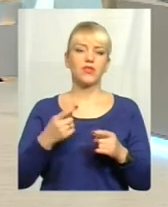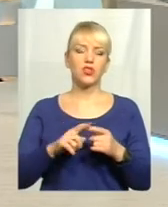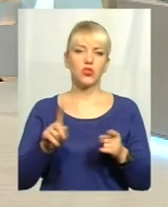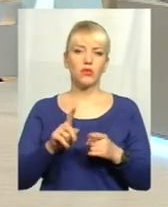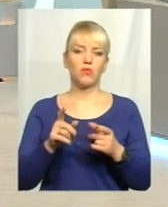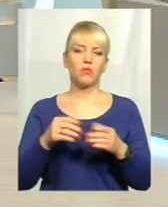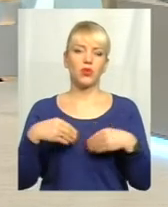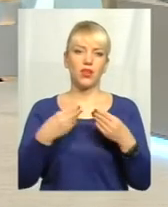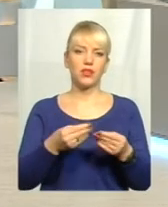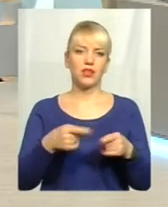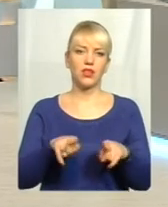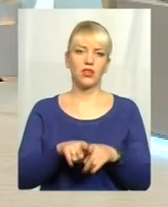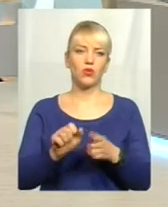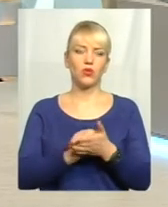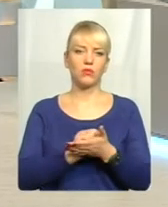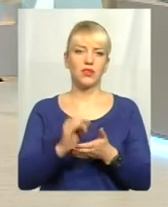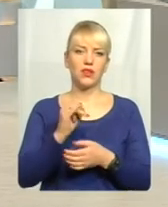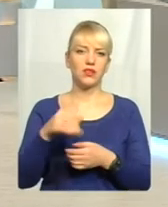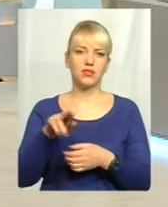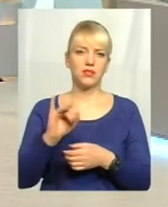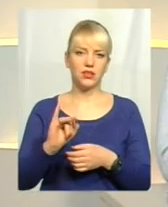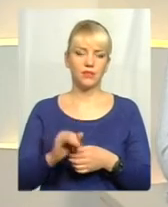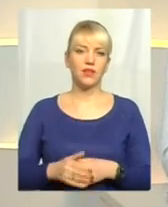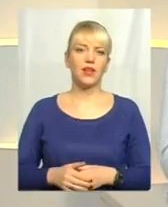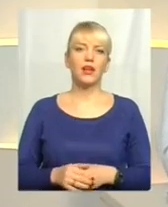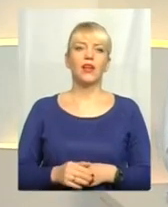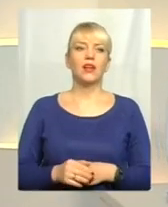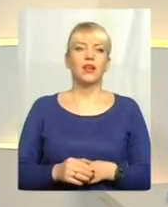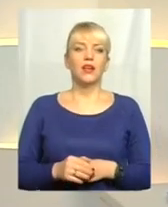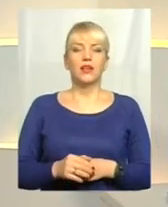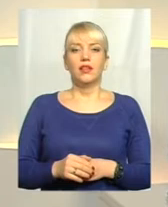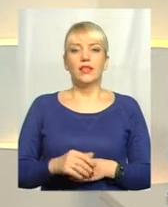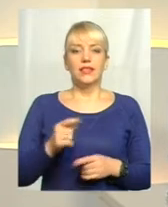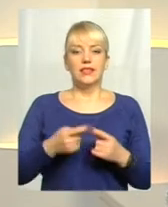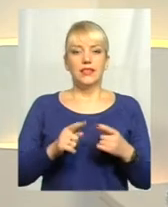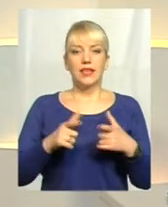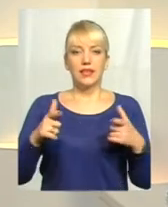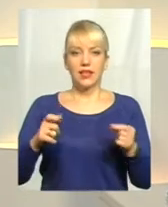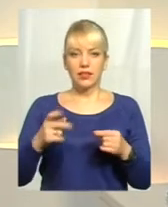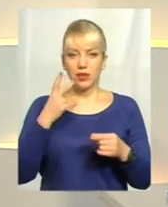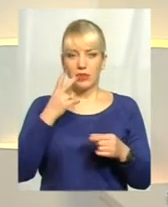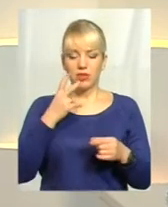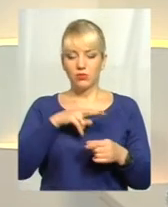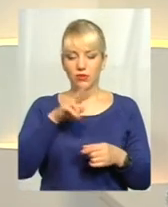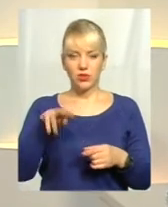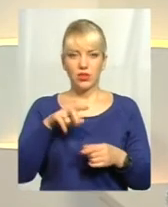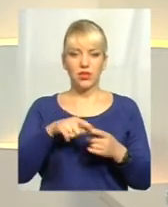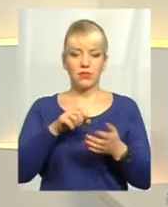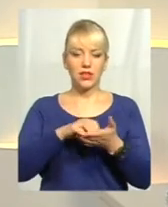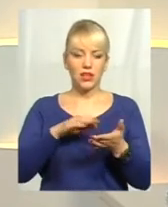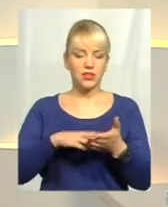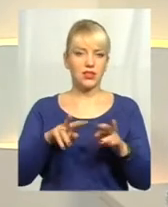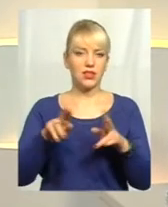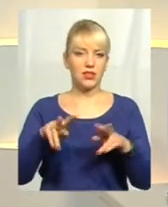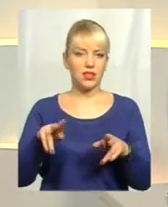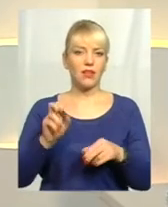виготовлення такого документу. Ця картка, візуально ми бачимо практично всі ті дані, які є і в звичайному